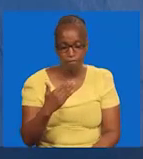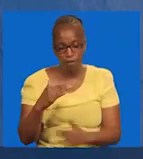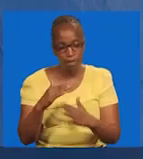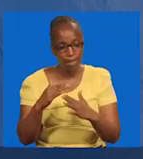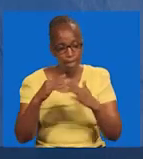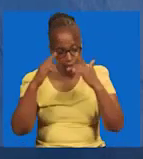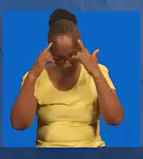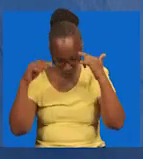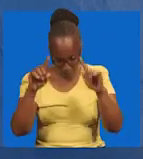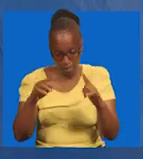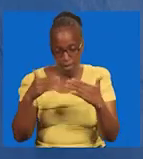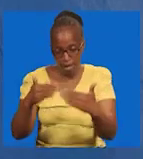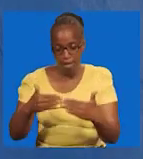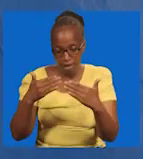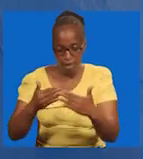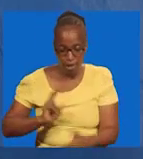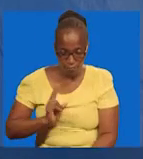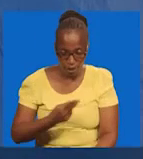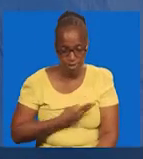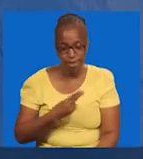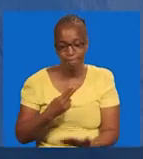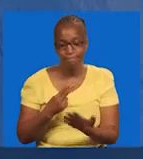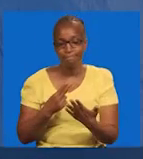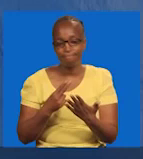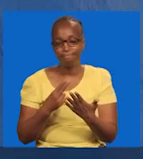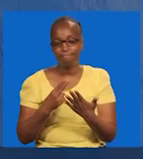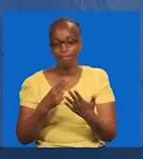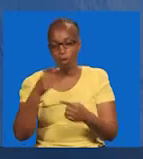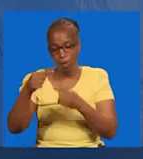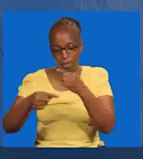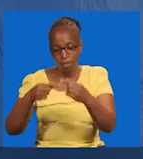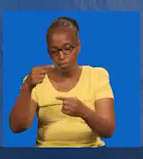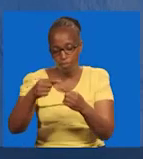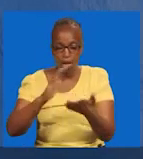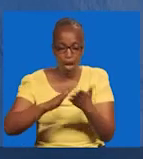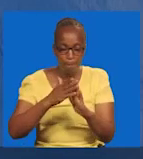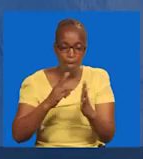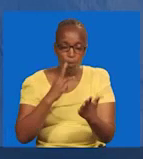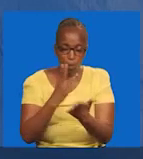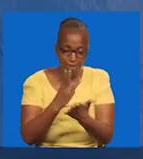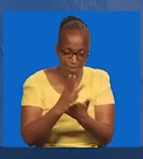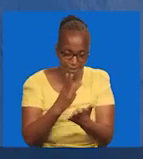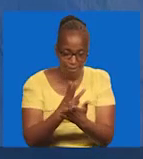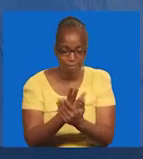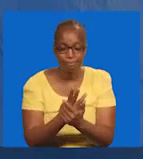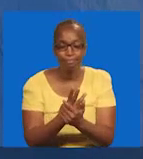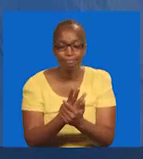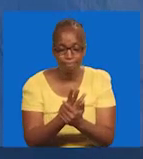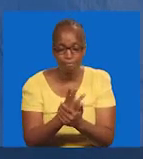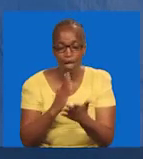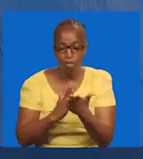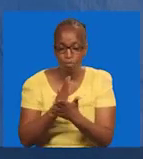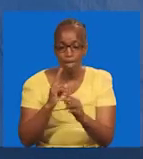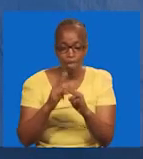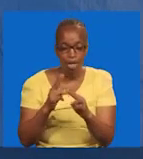mkuu na waanjabu. E, mungu, tupatia kuendelea, na kushuhudia, na kuwa mashahidi,